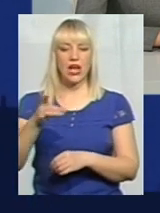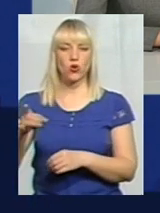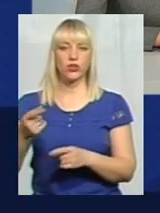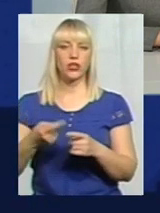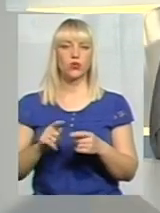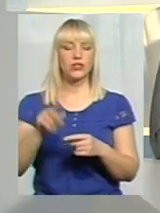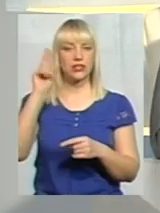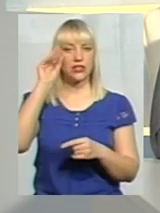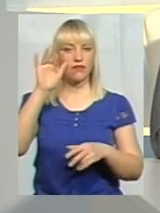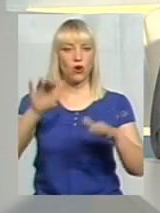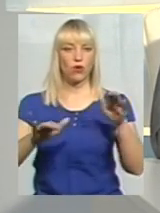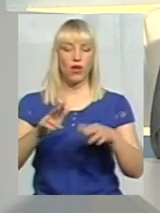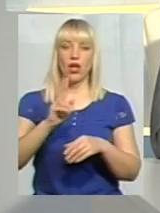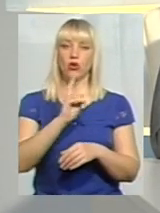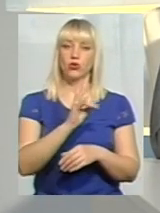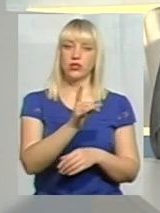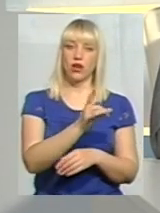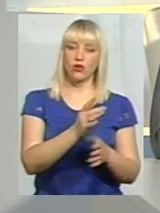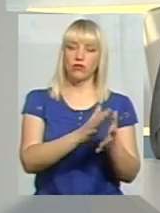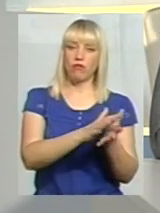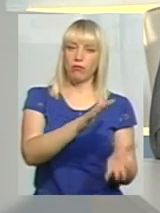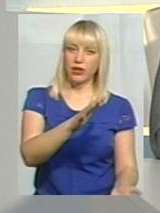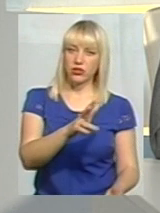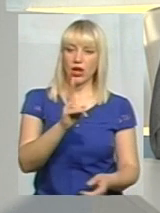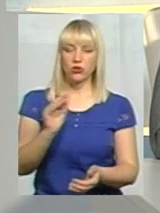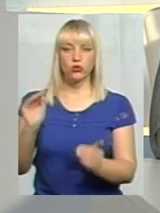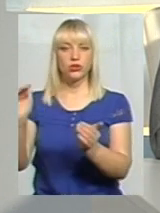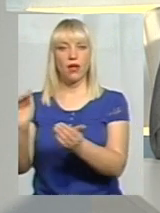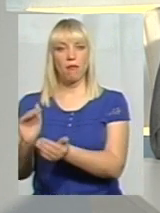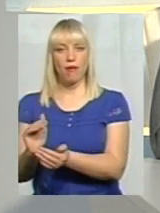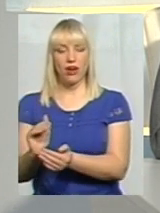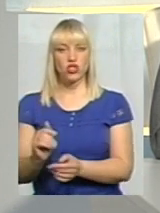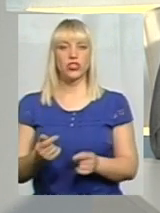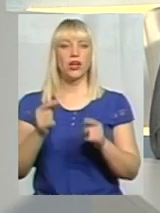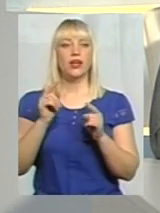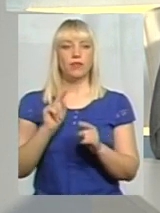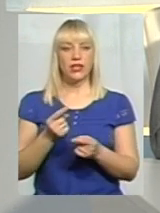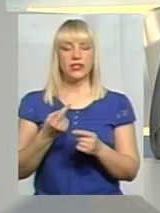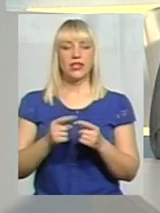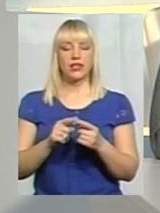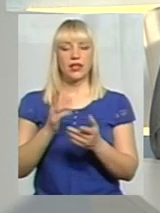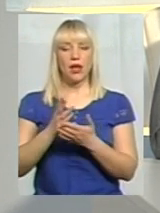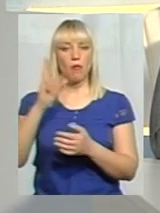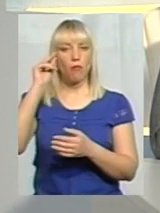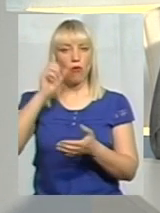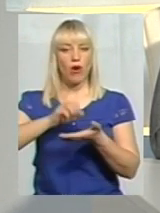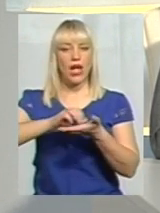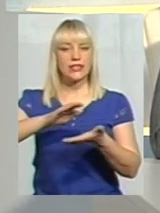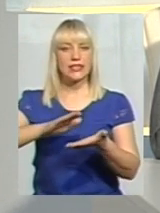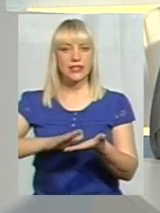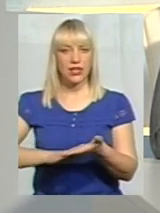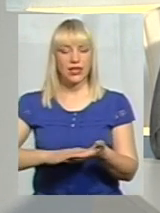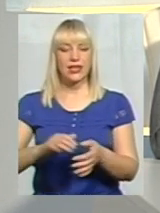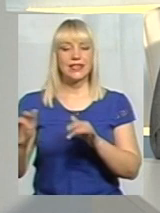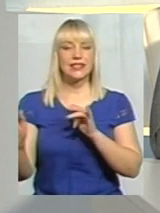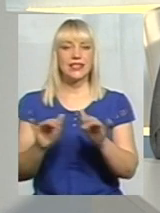коливається. Одні райони мають більшу кількість, інші мають меншу кількість. Тому це є певний показник, основний показник